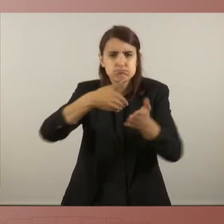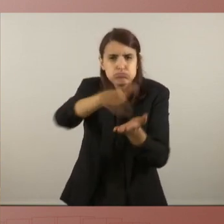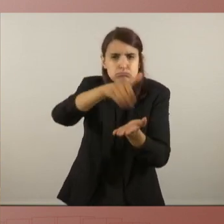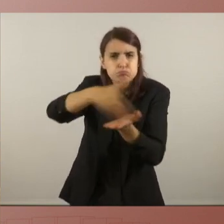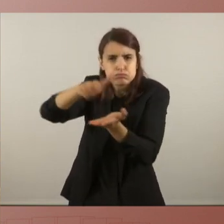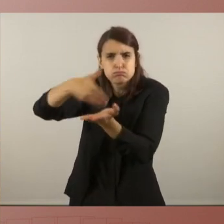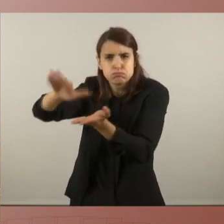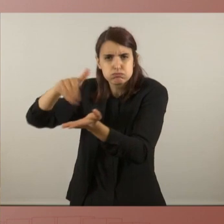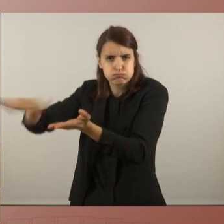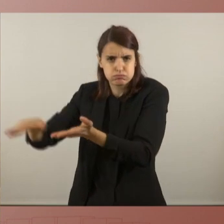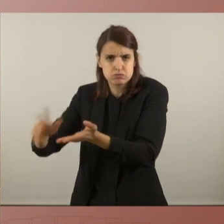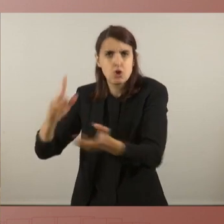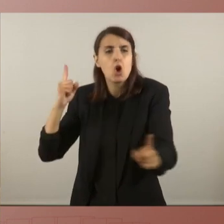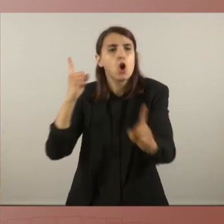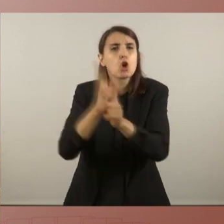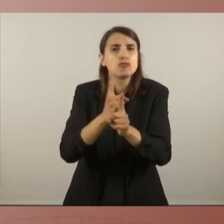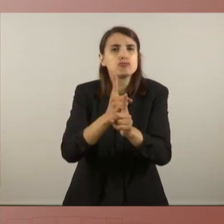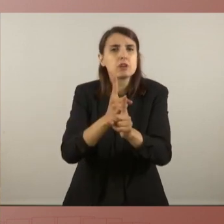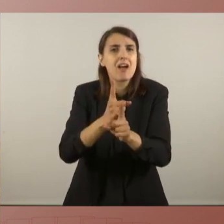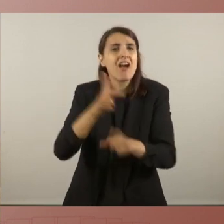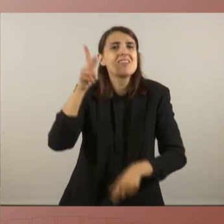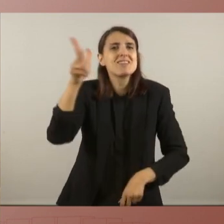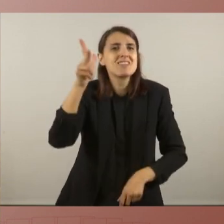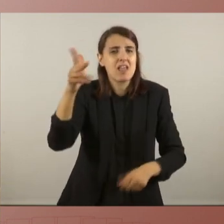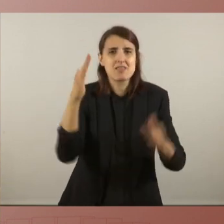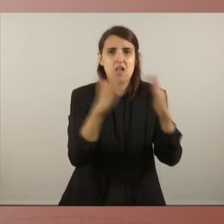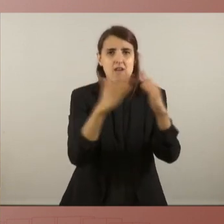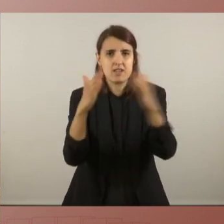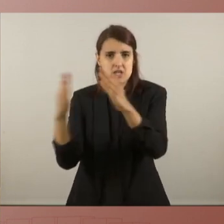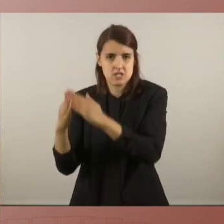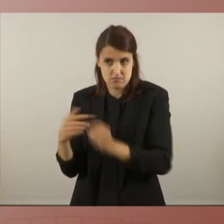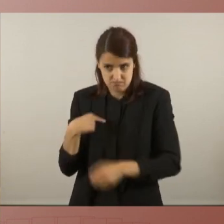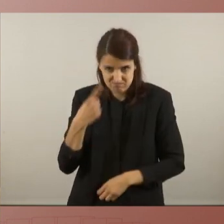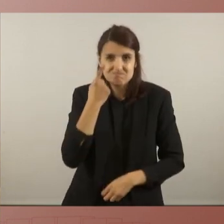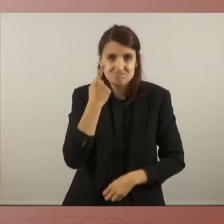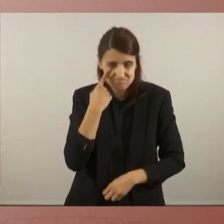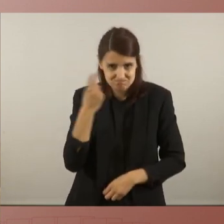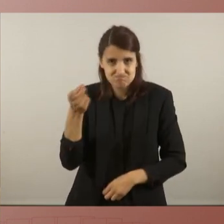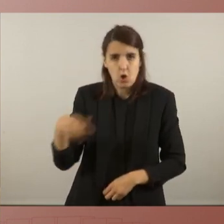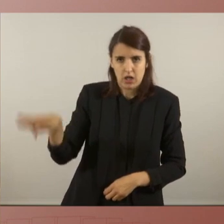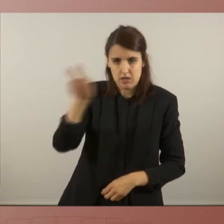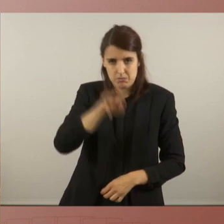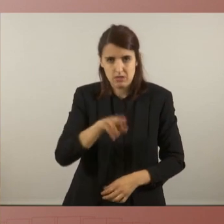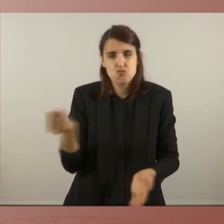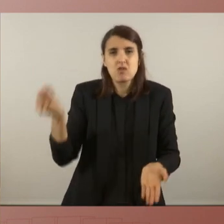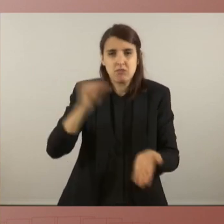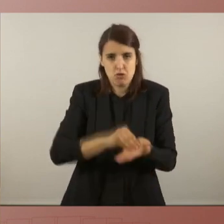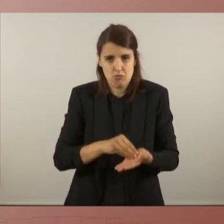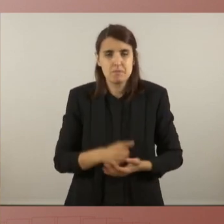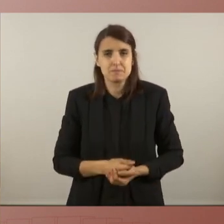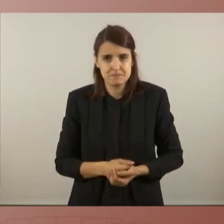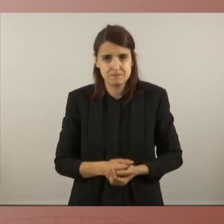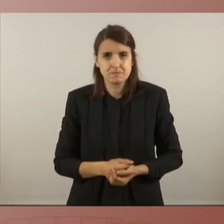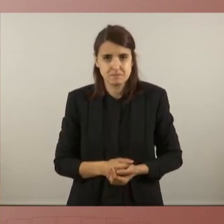anar en contra dels qui defensen el dret a l'habitatge sí ho hem tornat a veure i amb això amb aquestes